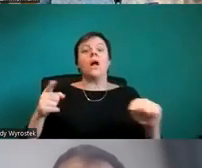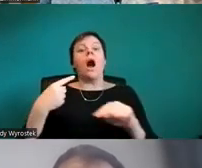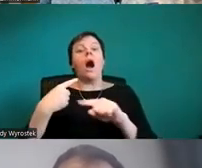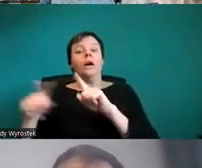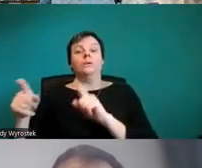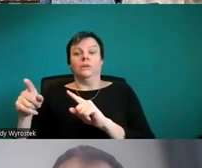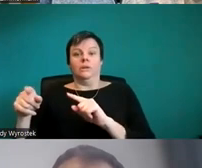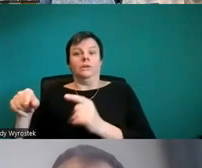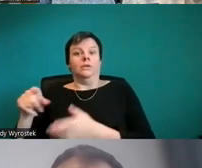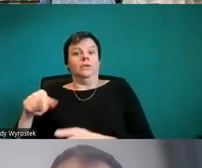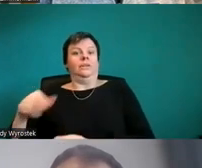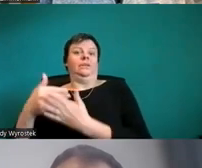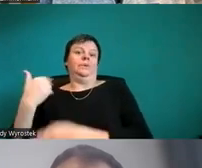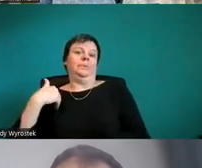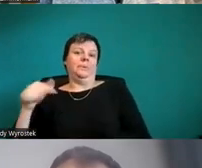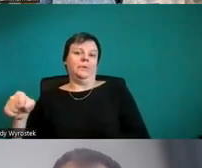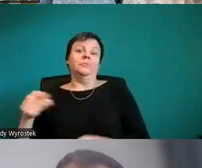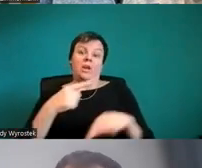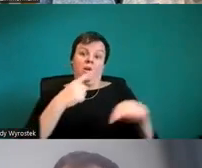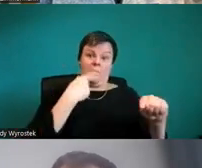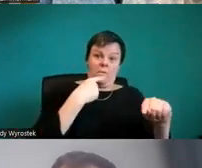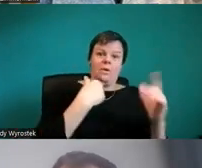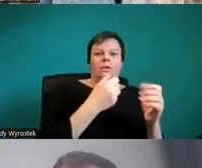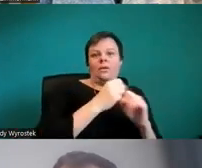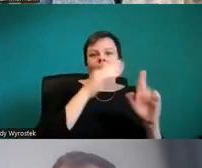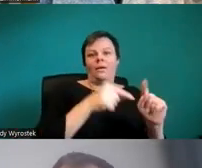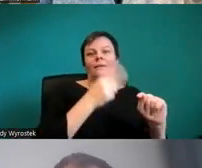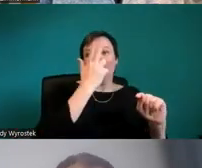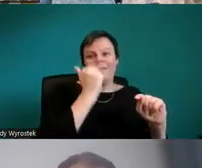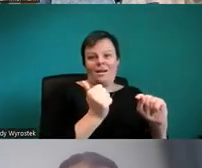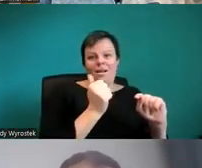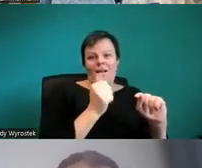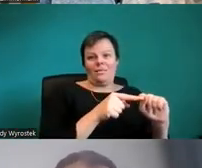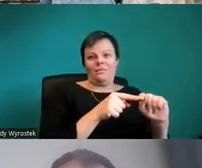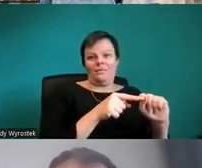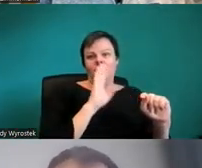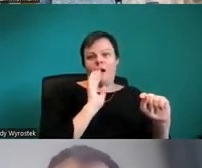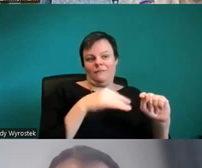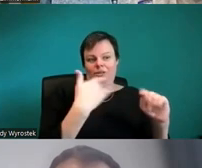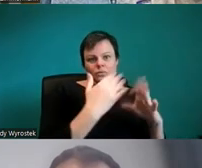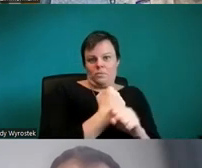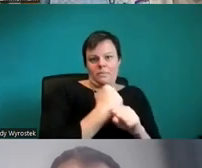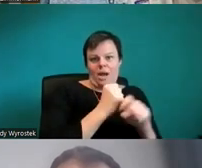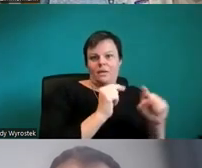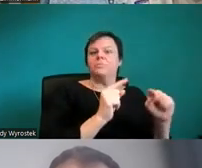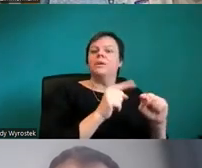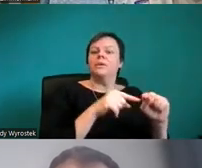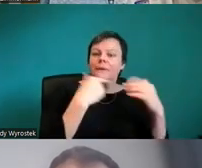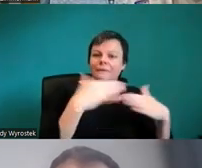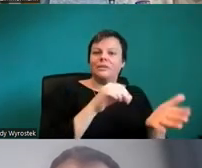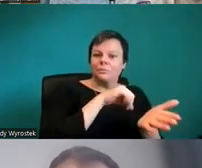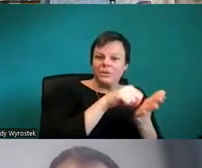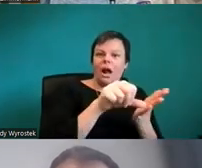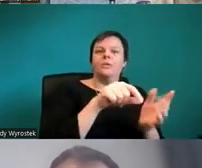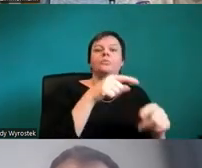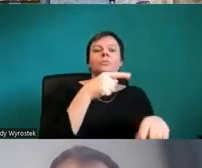Also so, der hat bezahlt und der hat nicht bezahlt in meiner Liste. Dann muss ich das aber auch anders kennzeichnen.